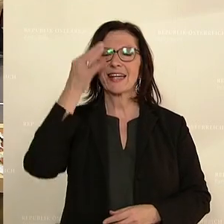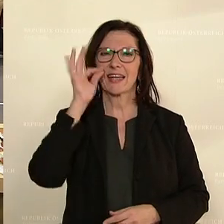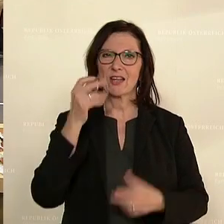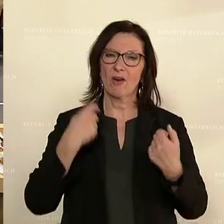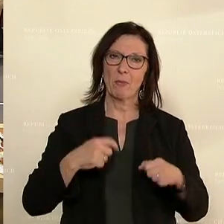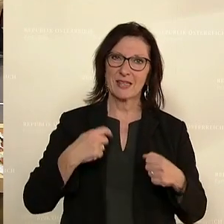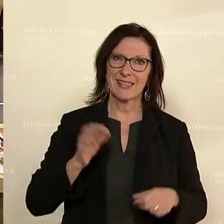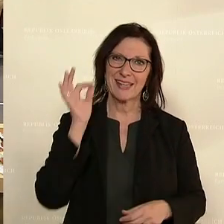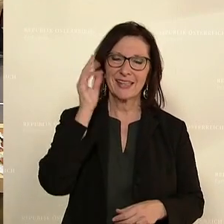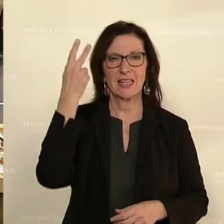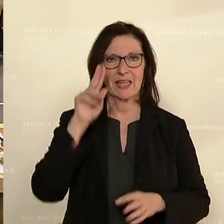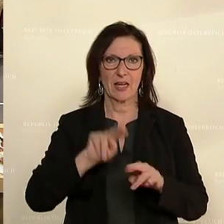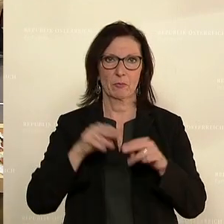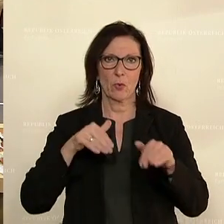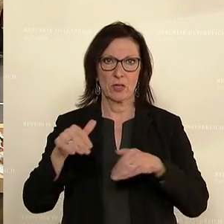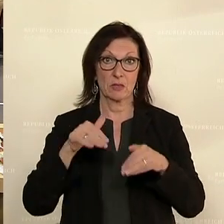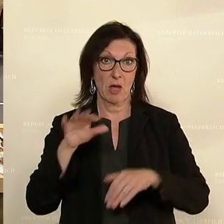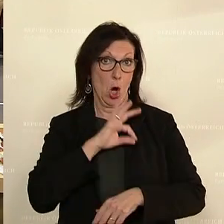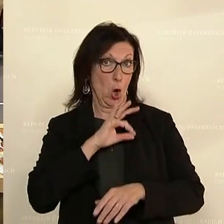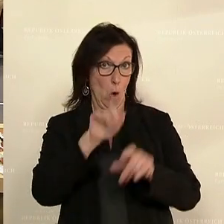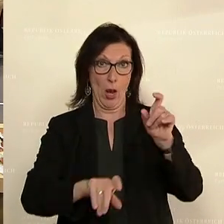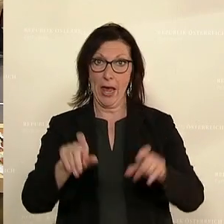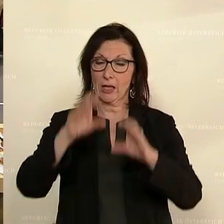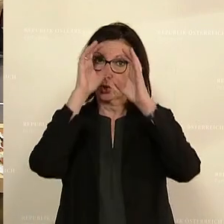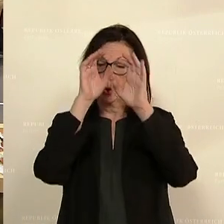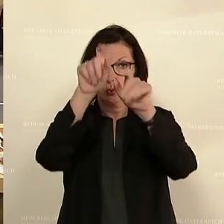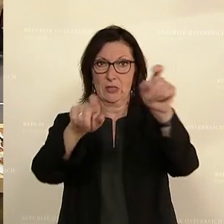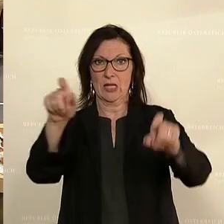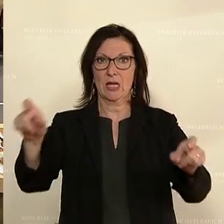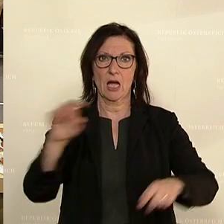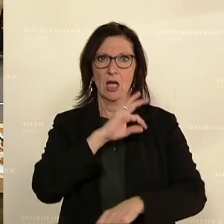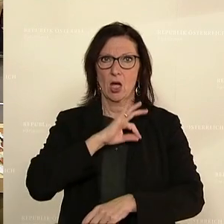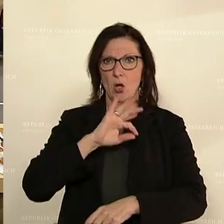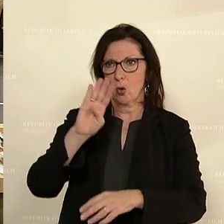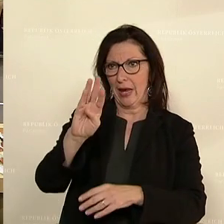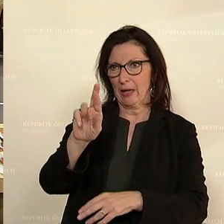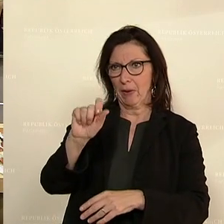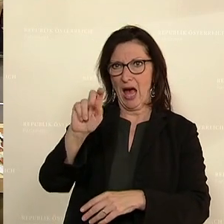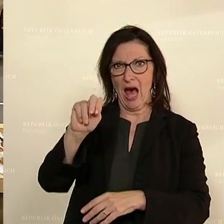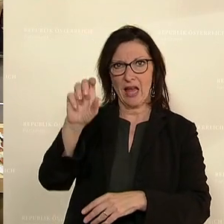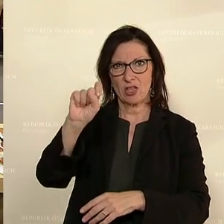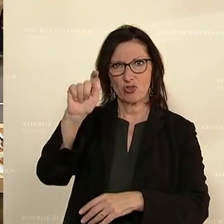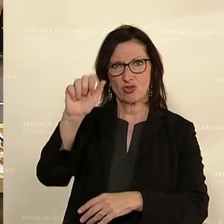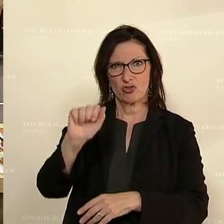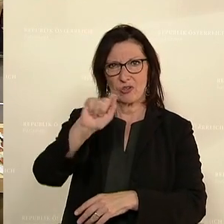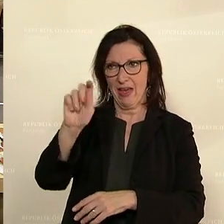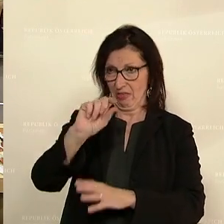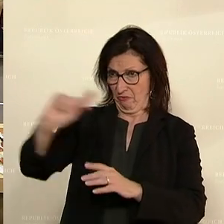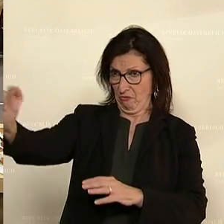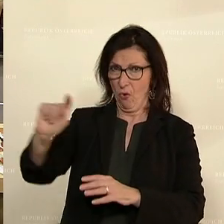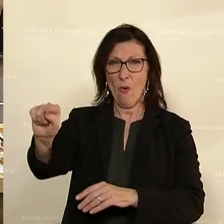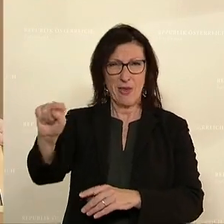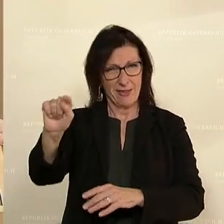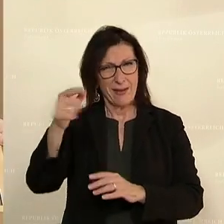Herr Bundesminister, am Wort Bettina Rausch von der Ebenforsche und ÖVP. verlässt gerade den Raum, aber ich möchte schon noch eingehen auf etwas, das er vorher